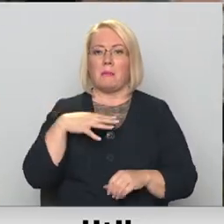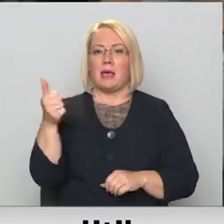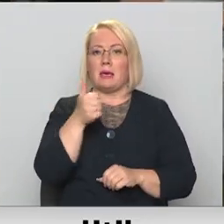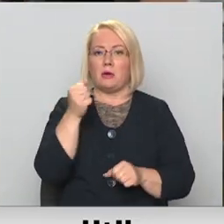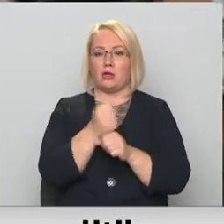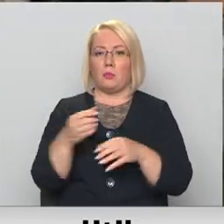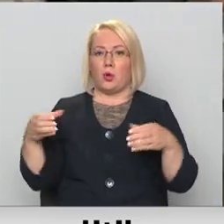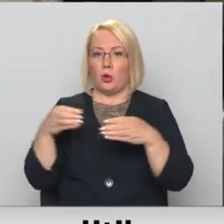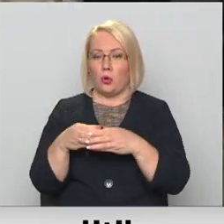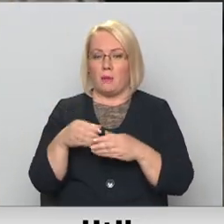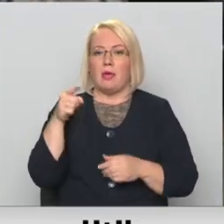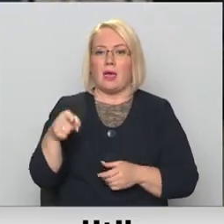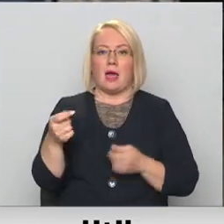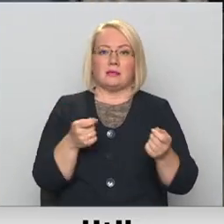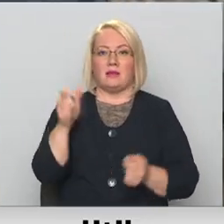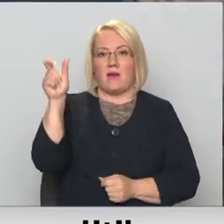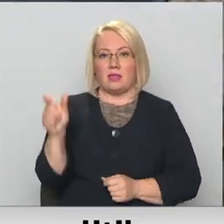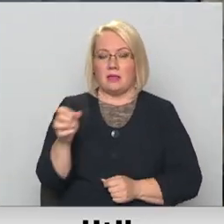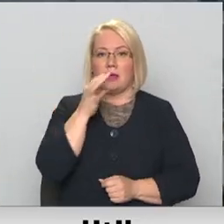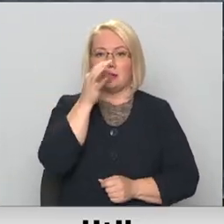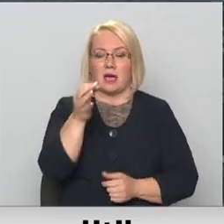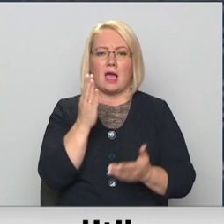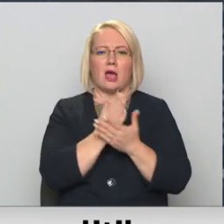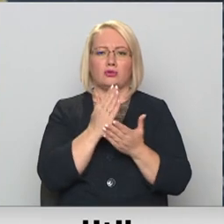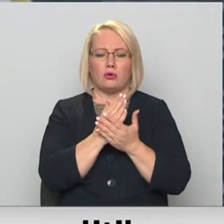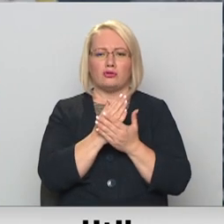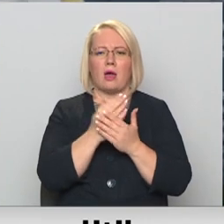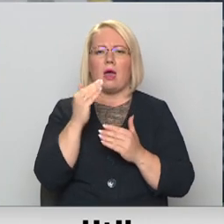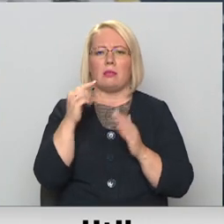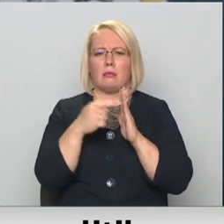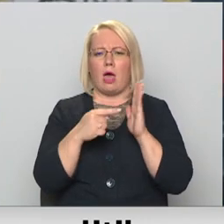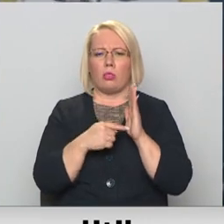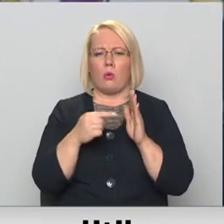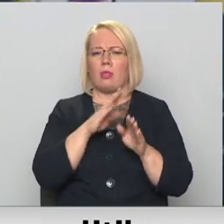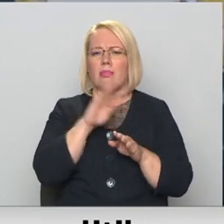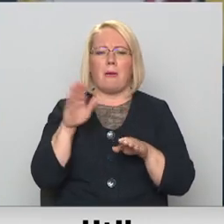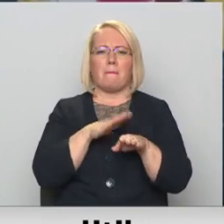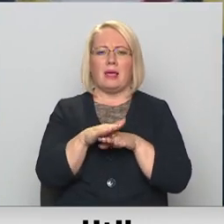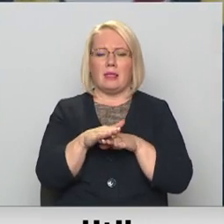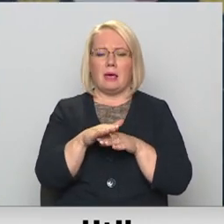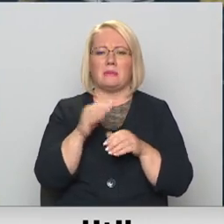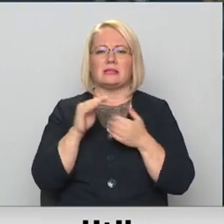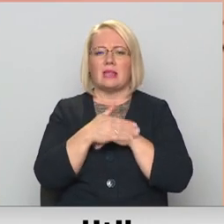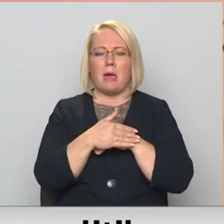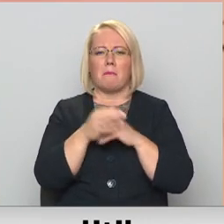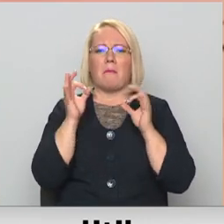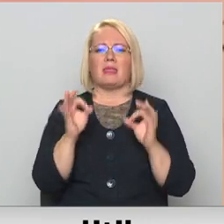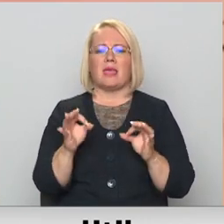Tās vadītāja Anda Čakša uzsver, esošās datu nepilnības diemžēl slēpķi vardarbības patieso mērogu.